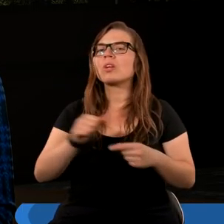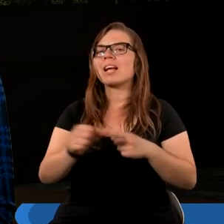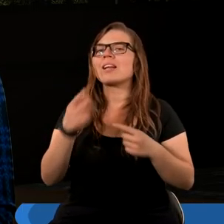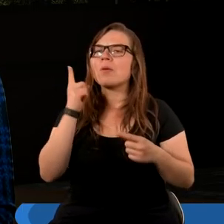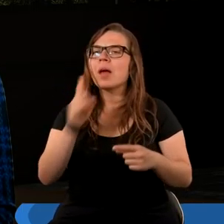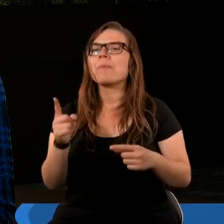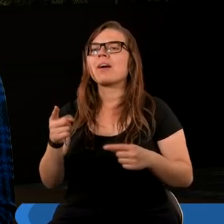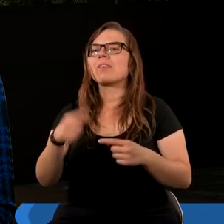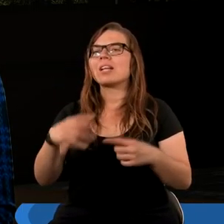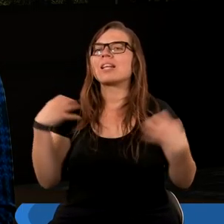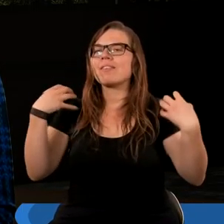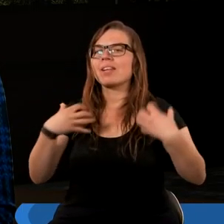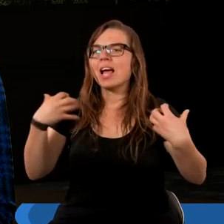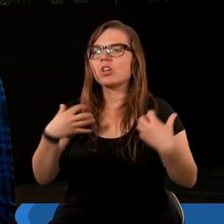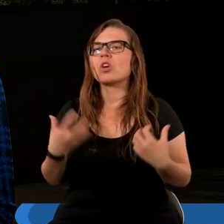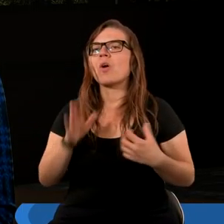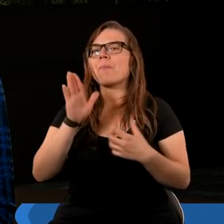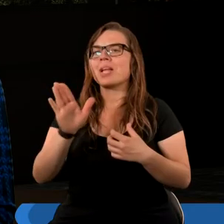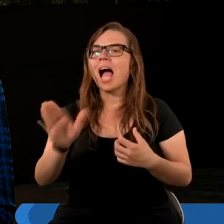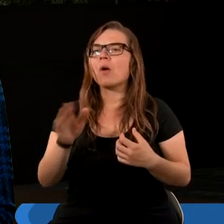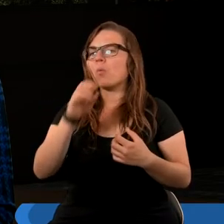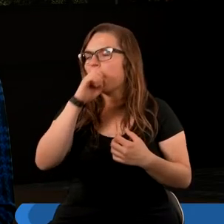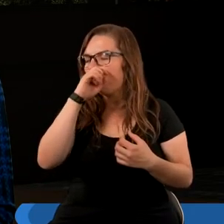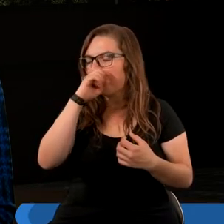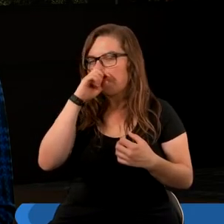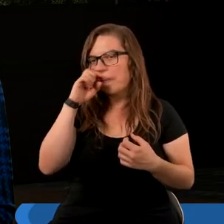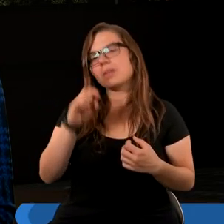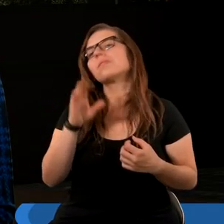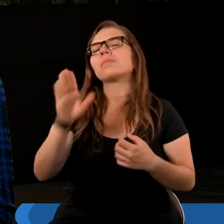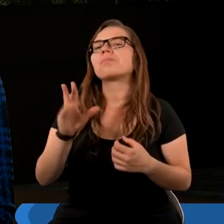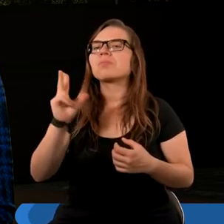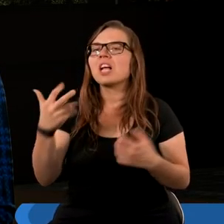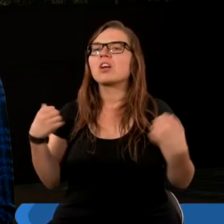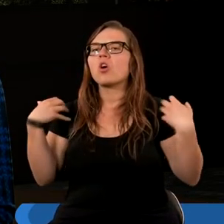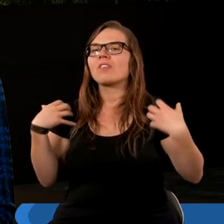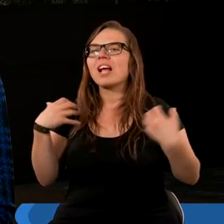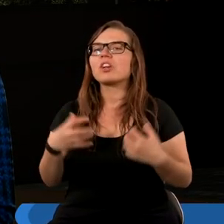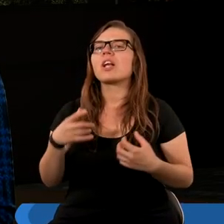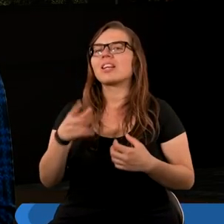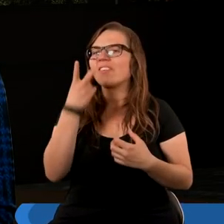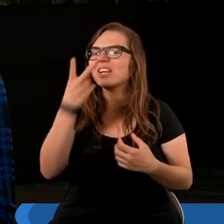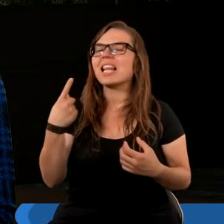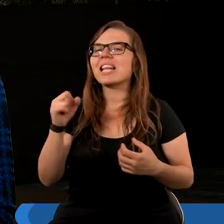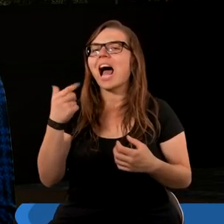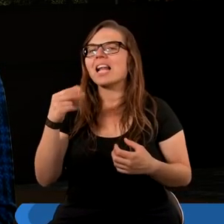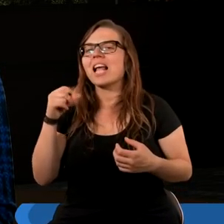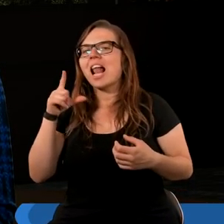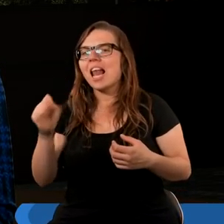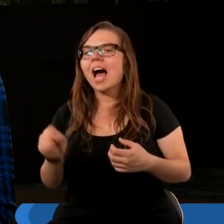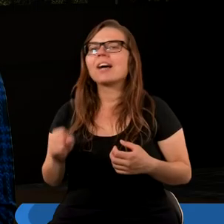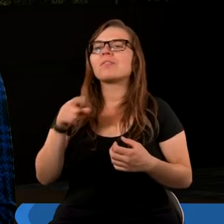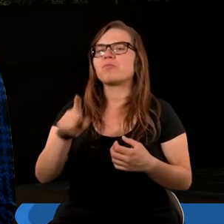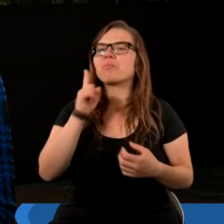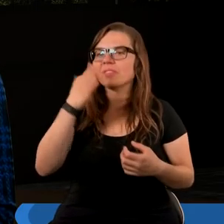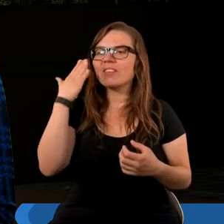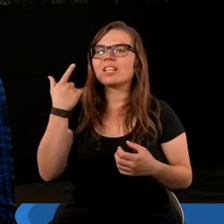naprawdę wychodzi na to, że to zwierzę miało po trochu z każdego zwierzęcia z widzenia Daniela. A